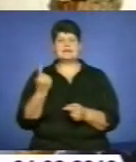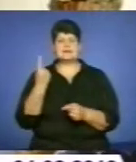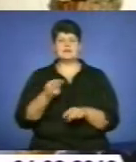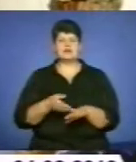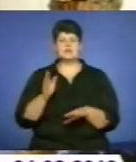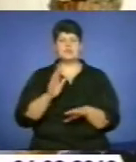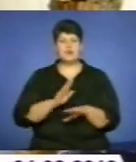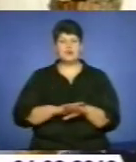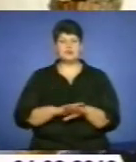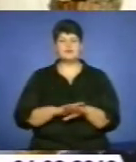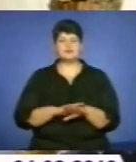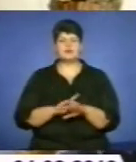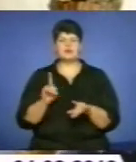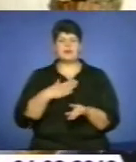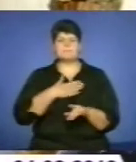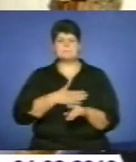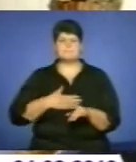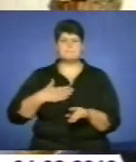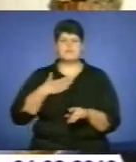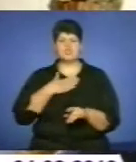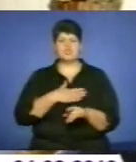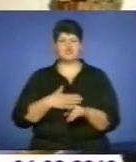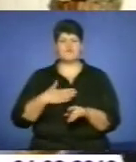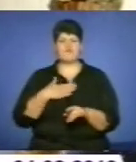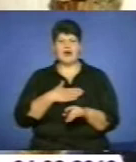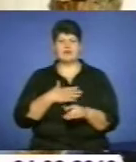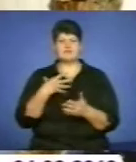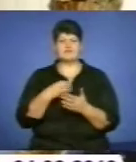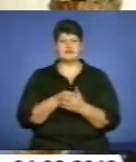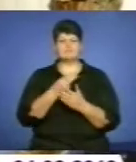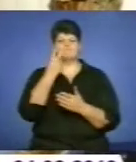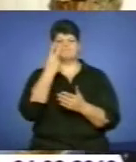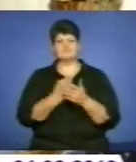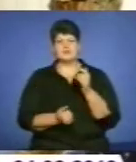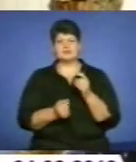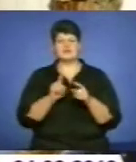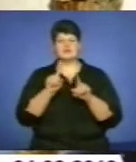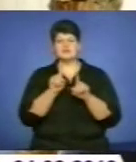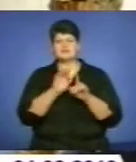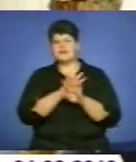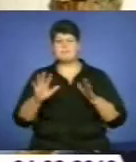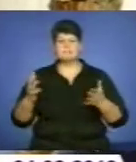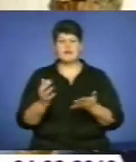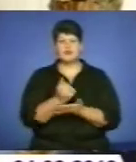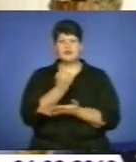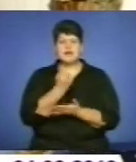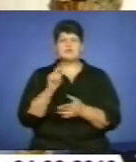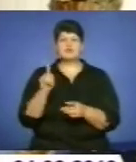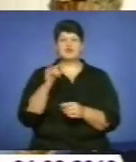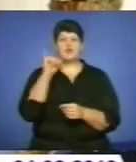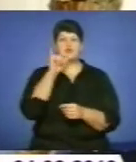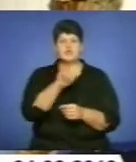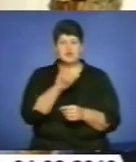вона переживає свої неудачі, коли в неї щось не виходить, то в неї навіть